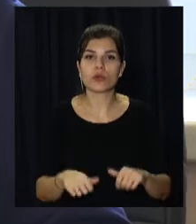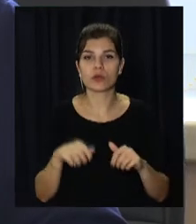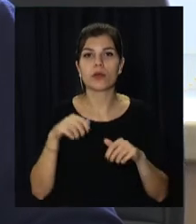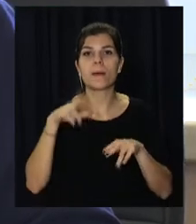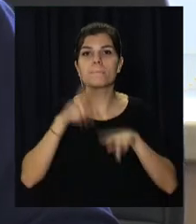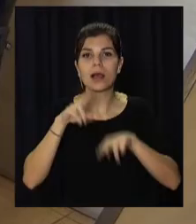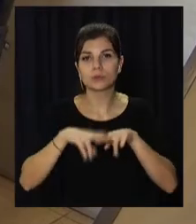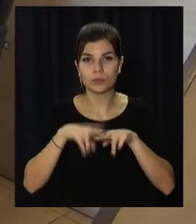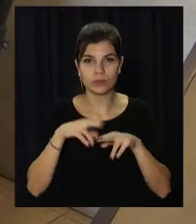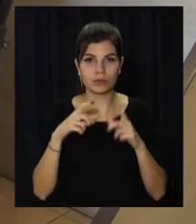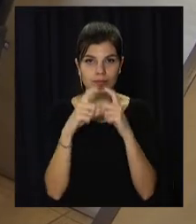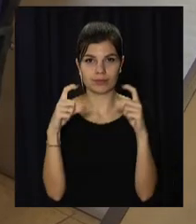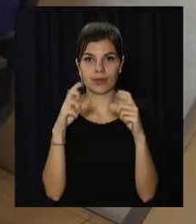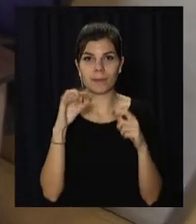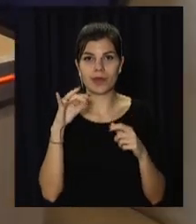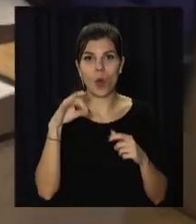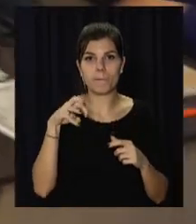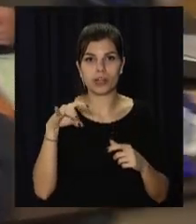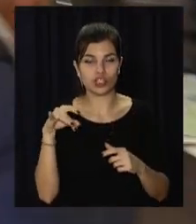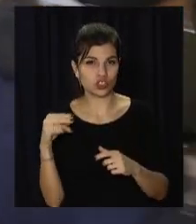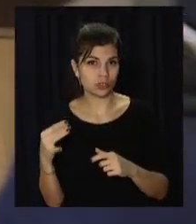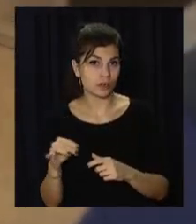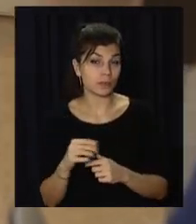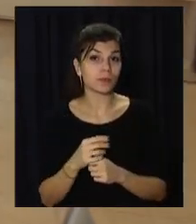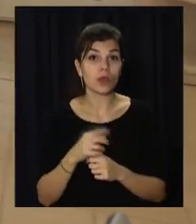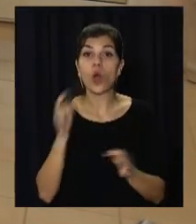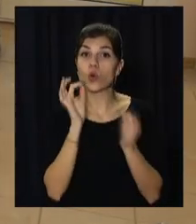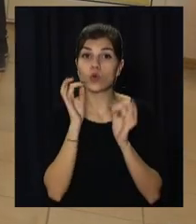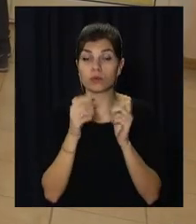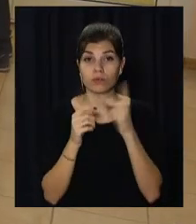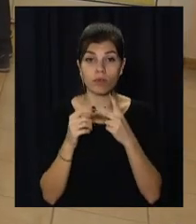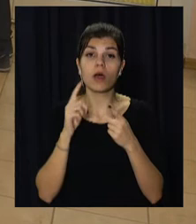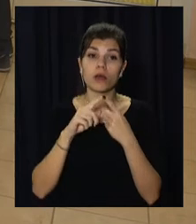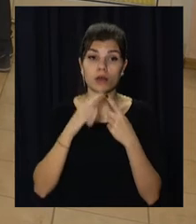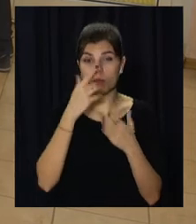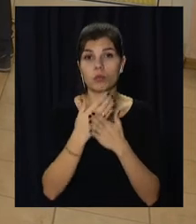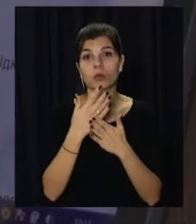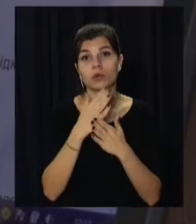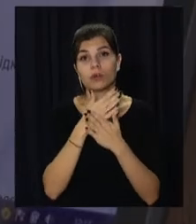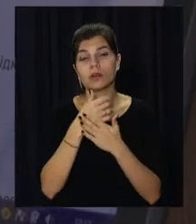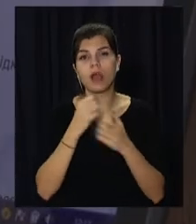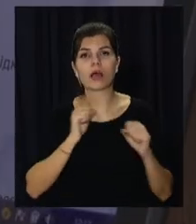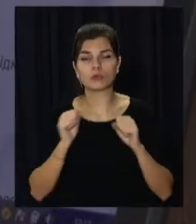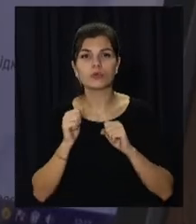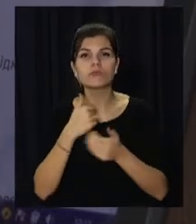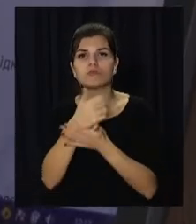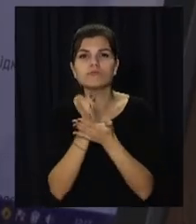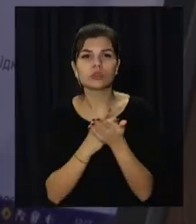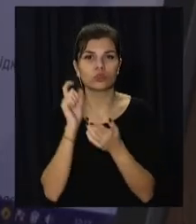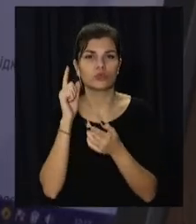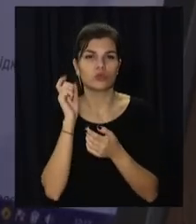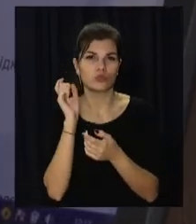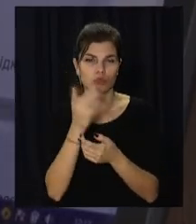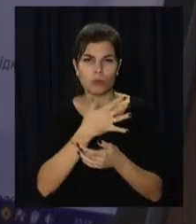надають Кам'янський ЦНАП та його філії. Інший роз'яснює, як оформити закодовний паспорт та ID-документ. Також є можливість прослухати